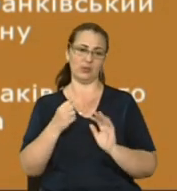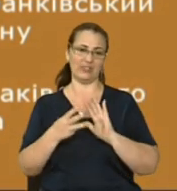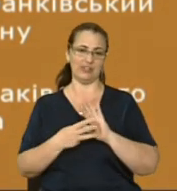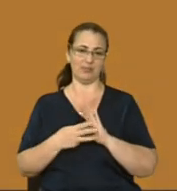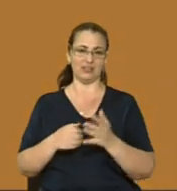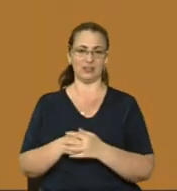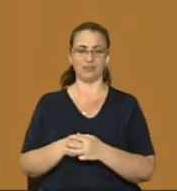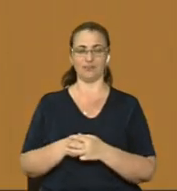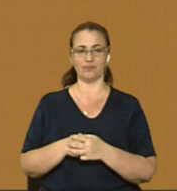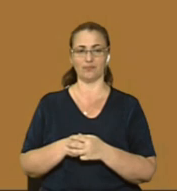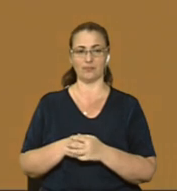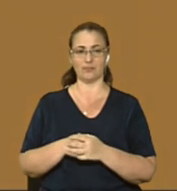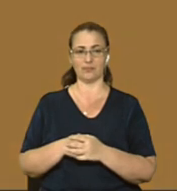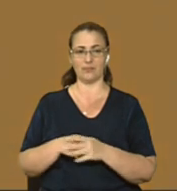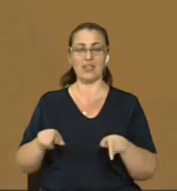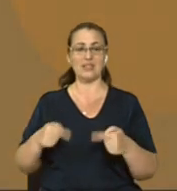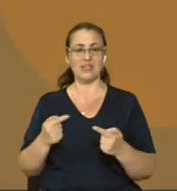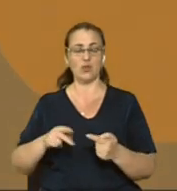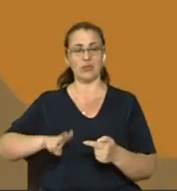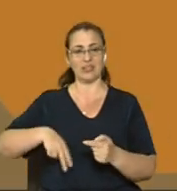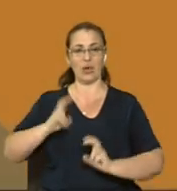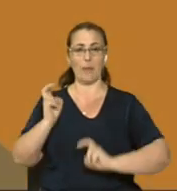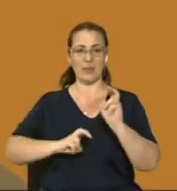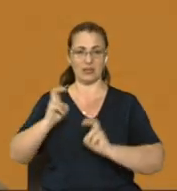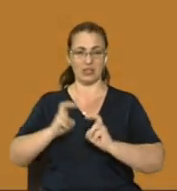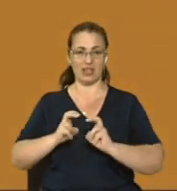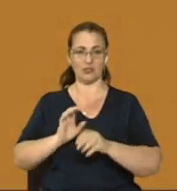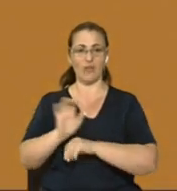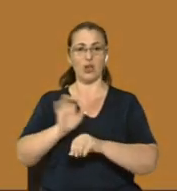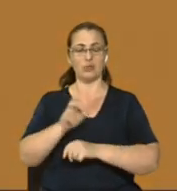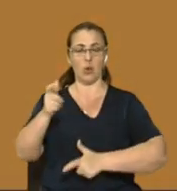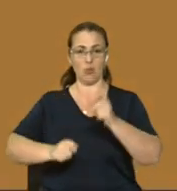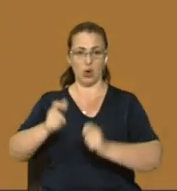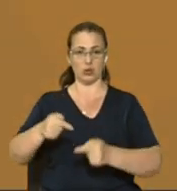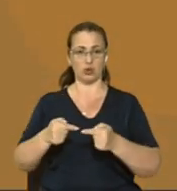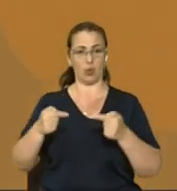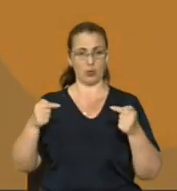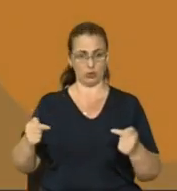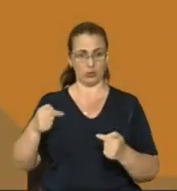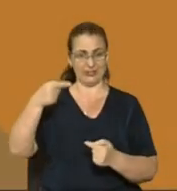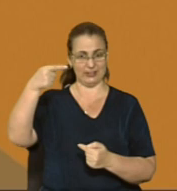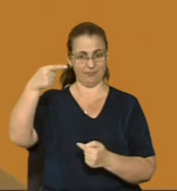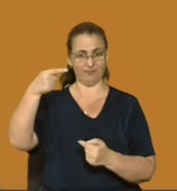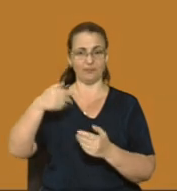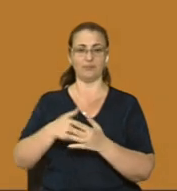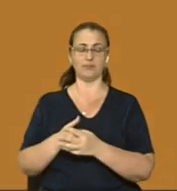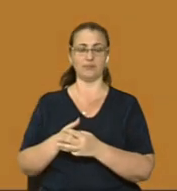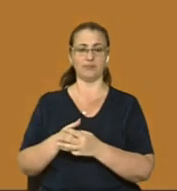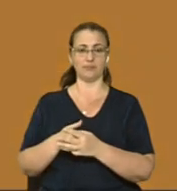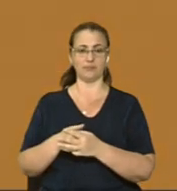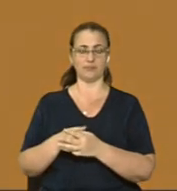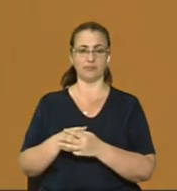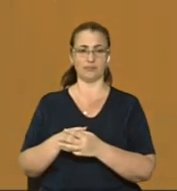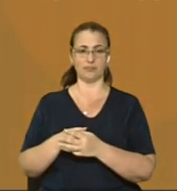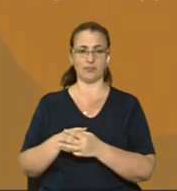виборчому окрузі. Засновник і директор підприємства з виробництва молочних продуктів Орест Кавецький балотується у 119-му одномандатному